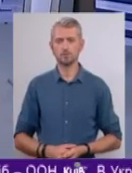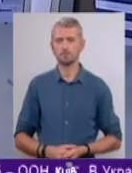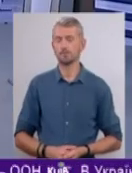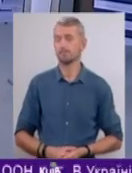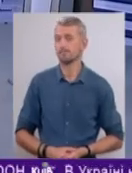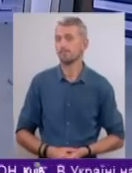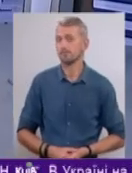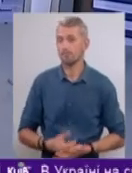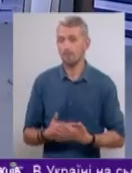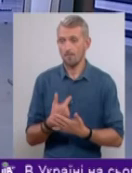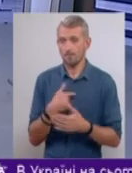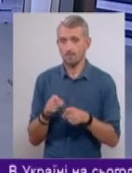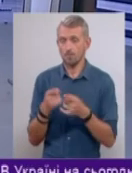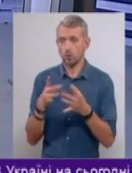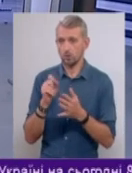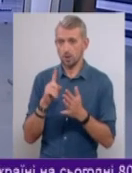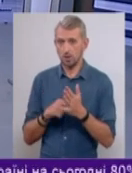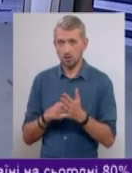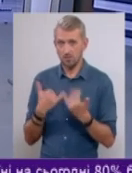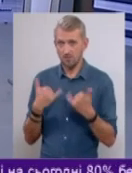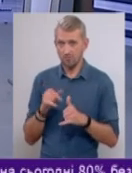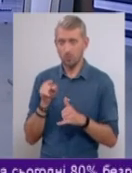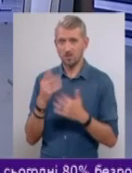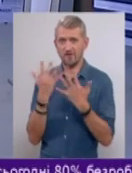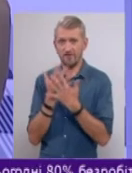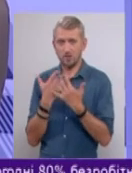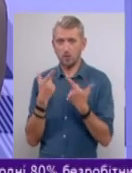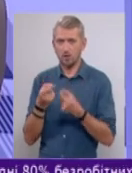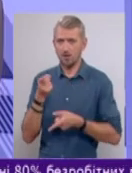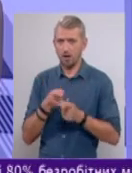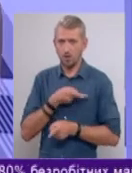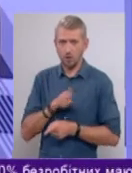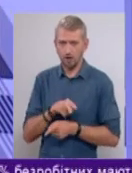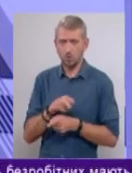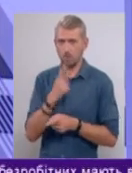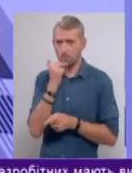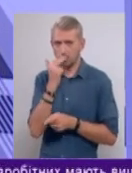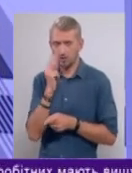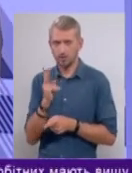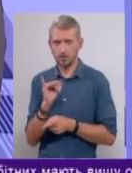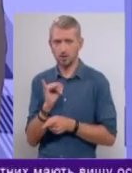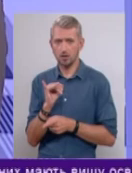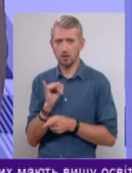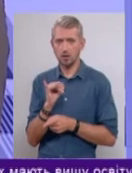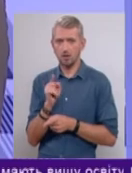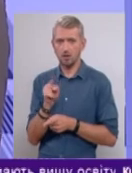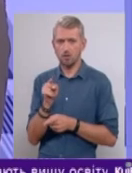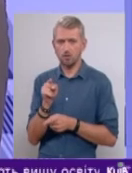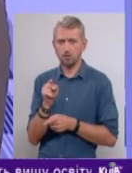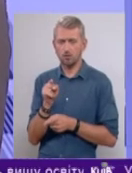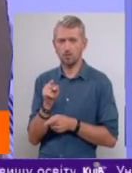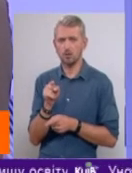Ну і от в мене таке просте питання. Невже оці відео, де реально гинуть підлітки, вони не перекривають оці